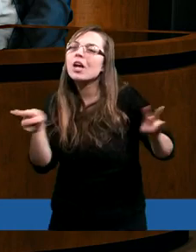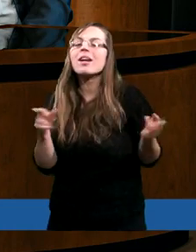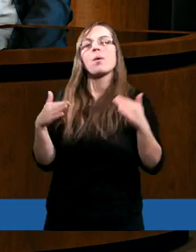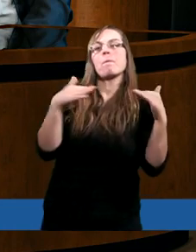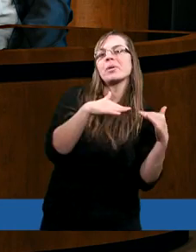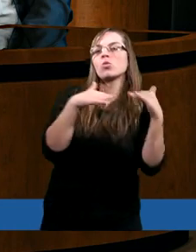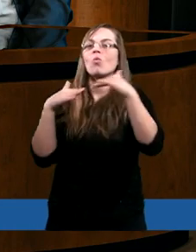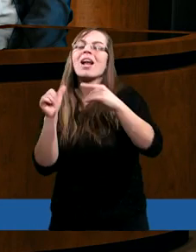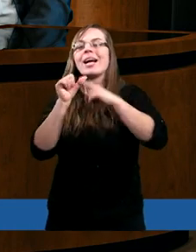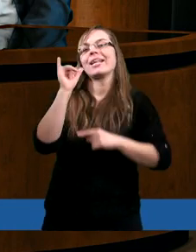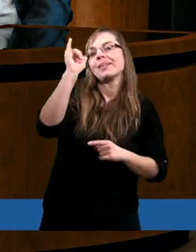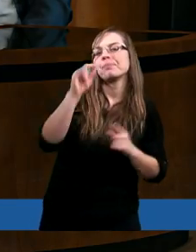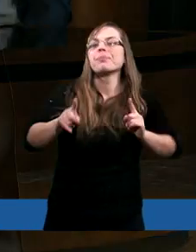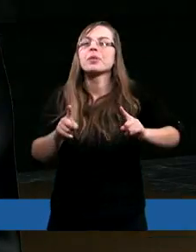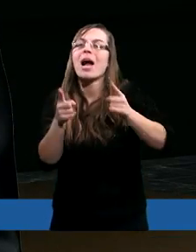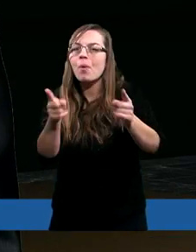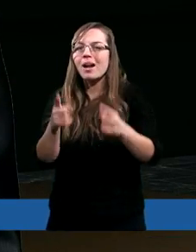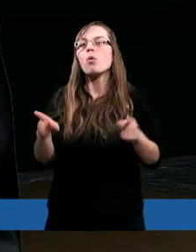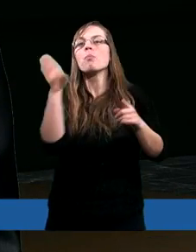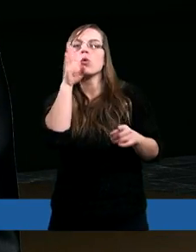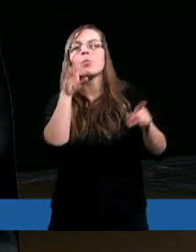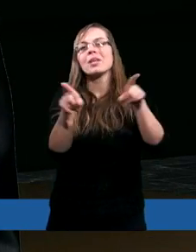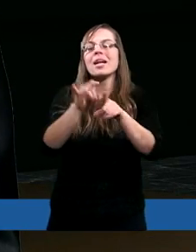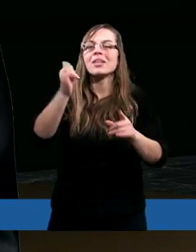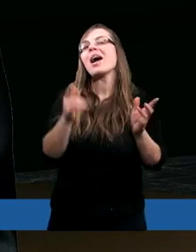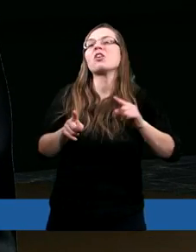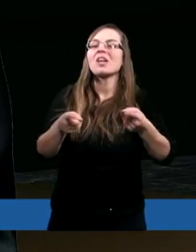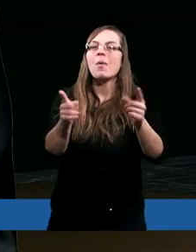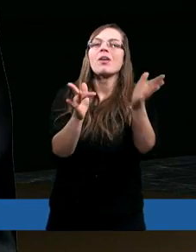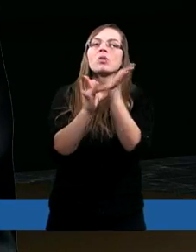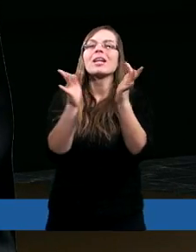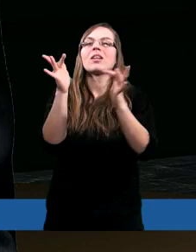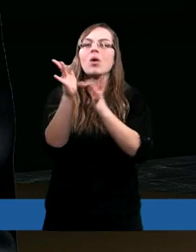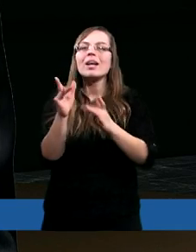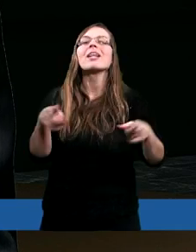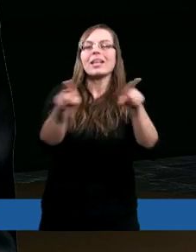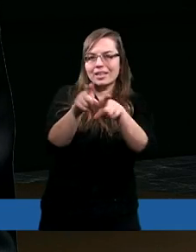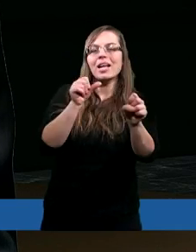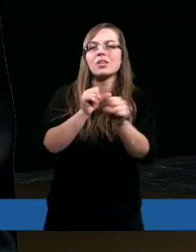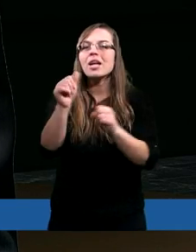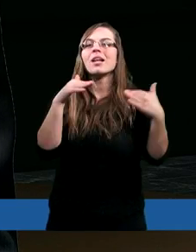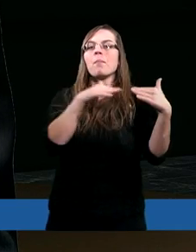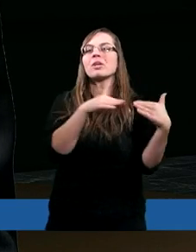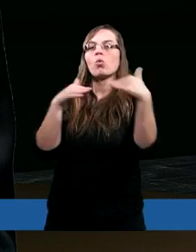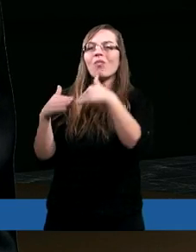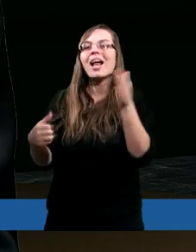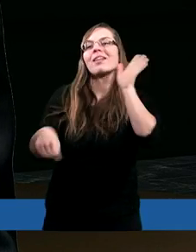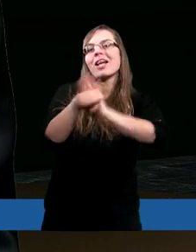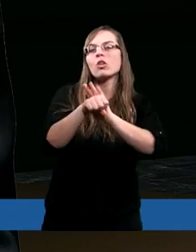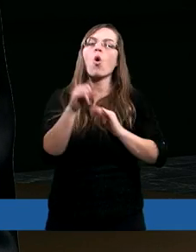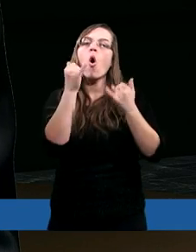Przyrównana jest jego działalność. Podobne też jak i działalność Jezusa Chrystusa też jest przyrównana do